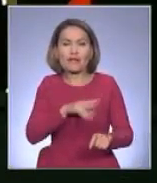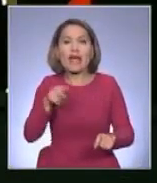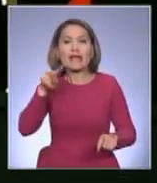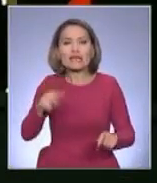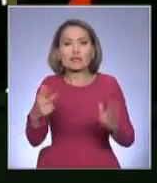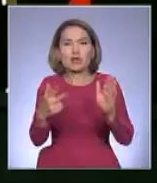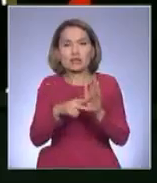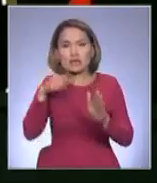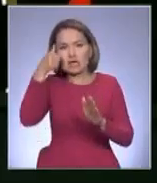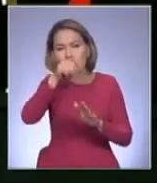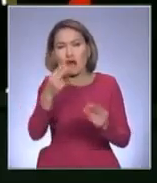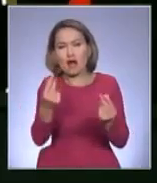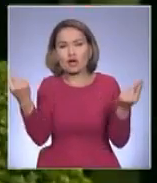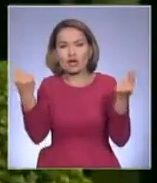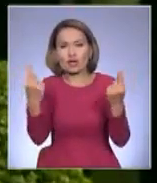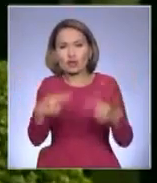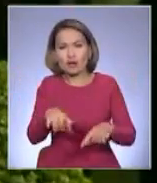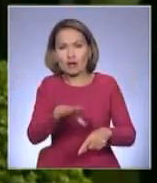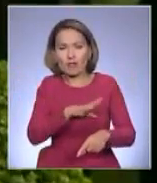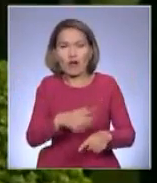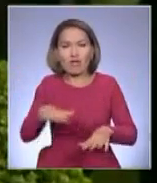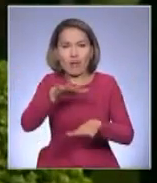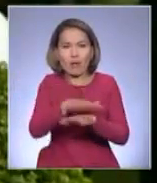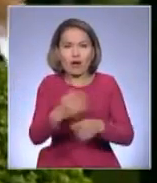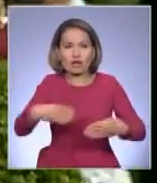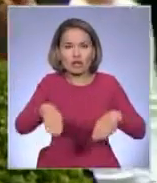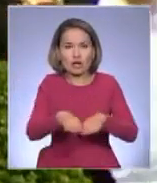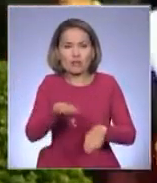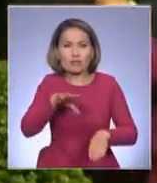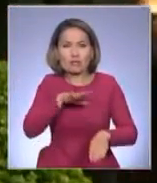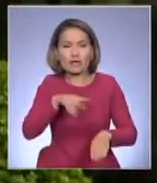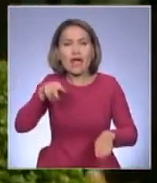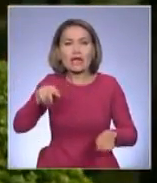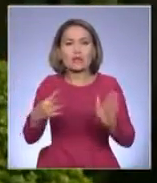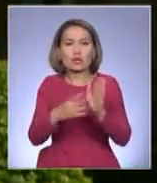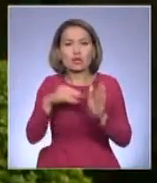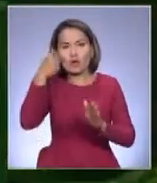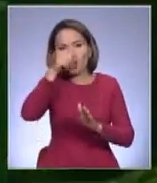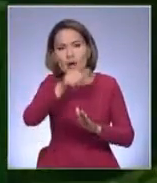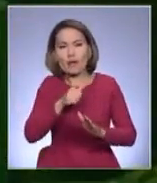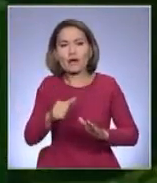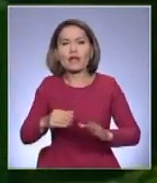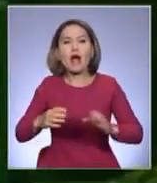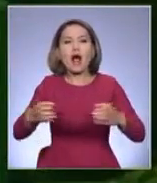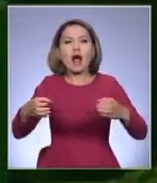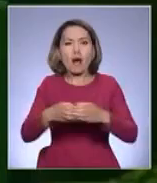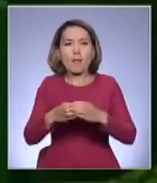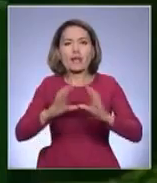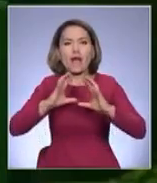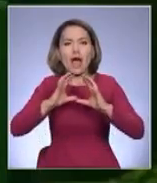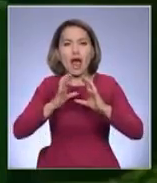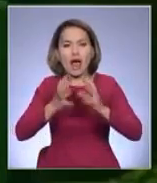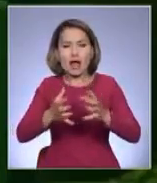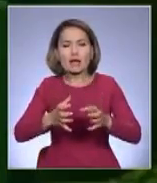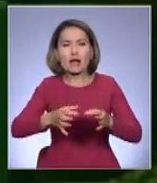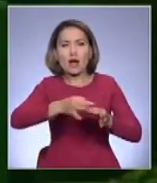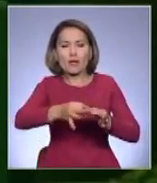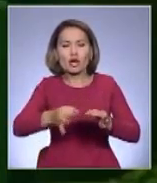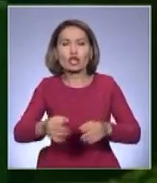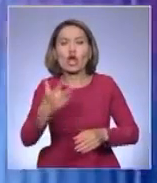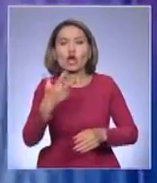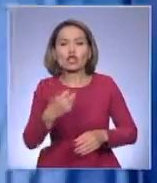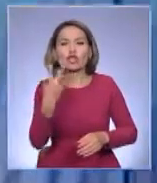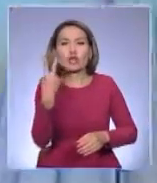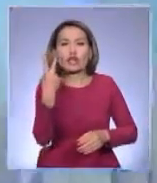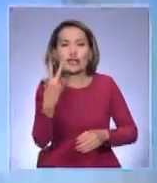2008 жылдан бастап, шығындарын біртіндеп қысқарта бастады. Егер 2009 жылы кампанияда әлем бойынша 302 мұн адам жұмыс тесе